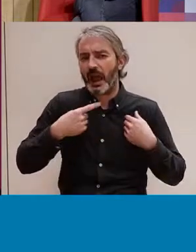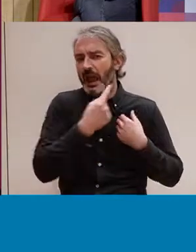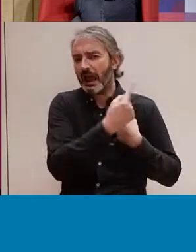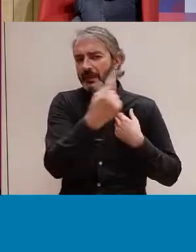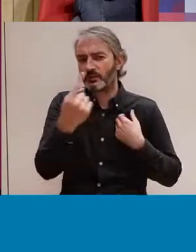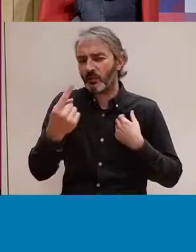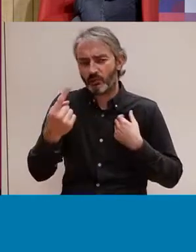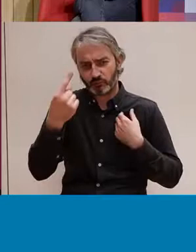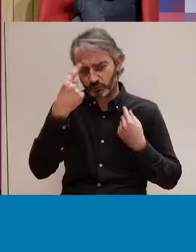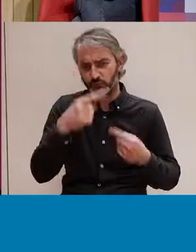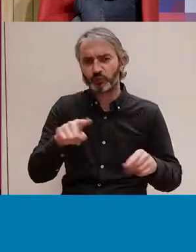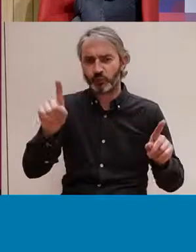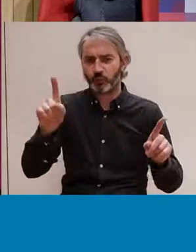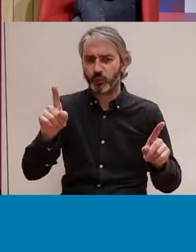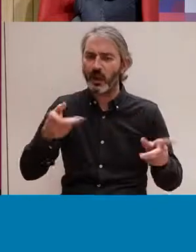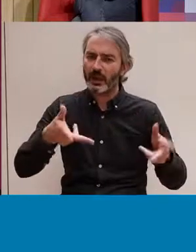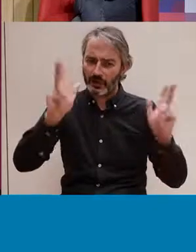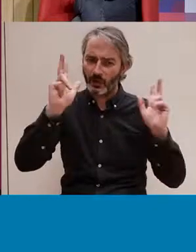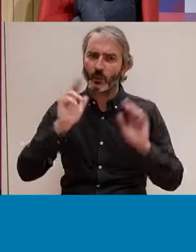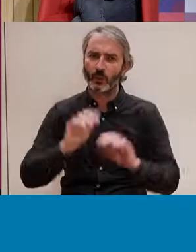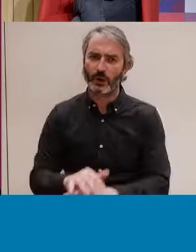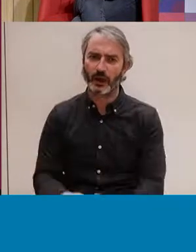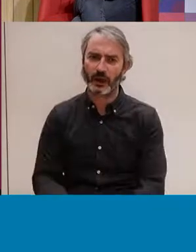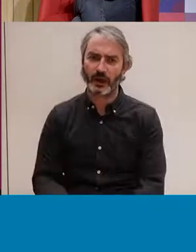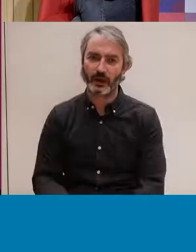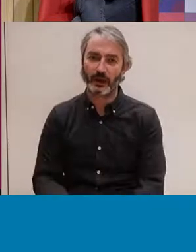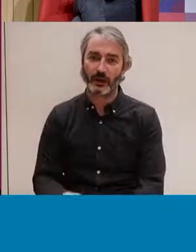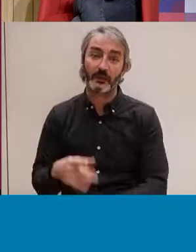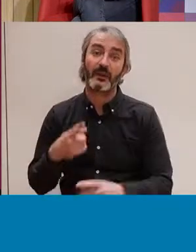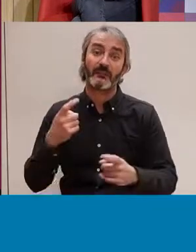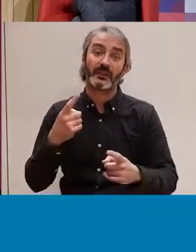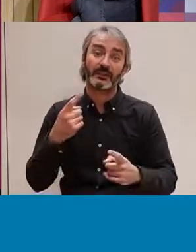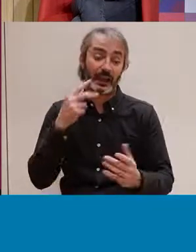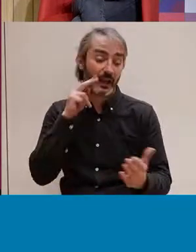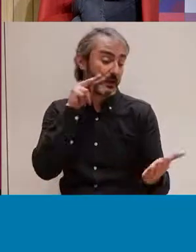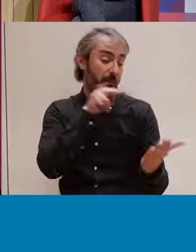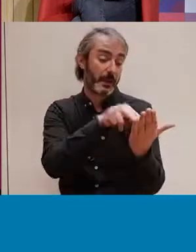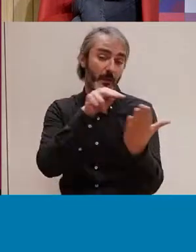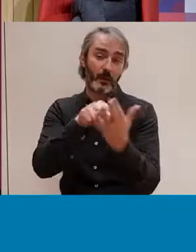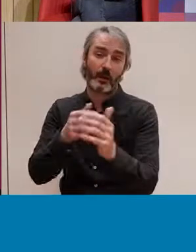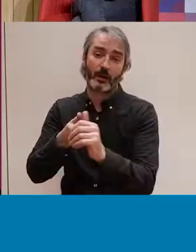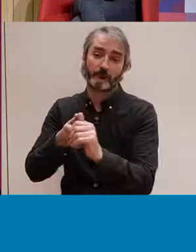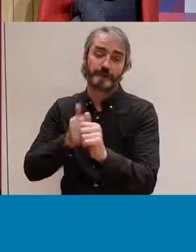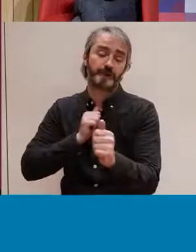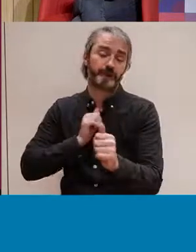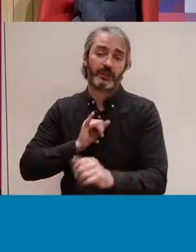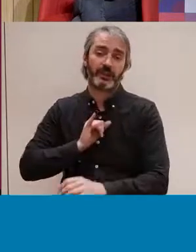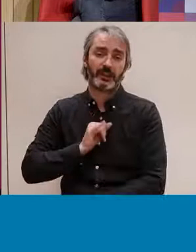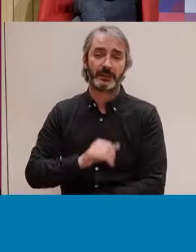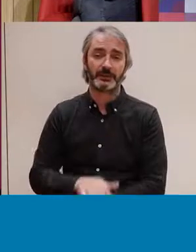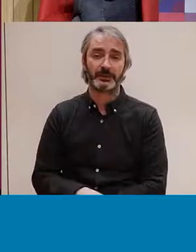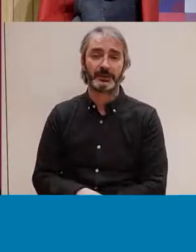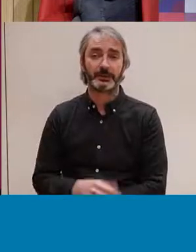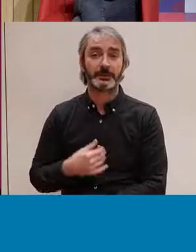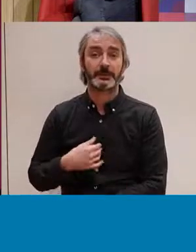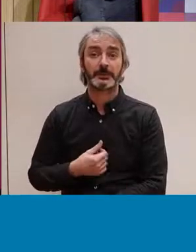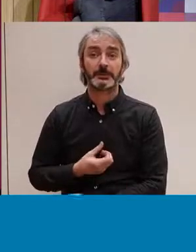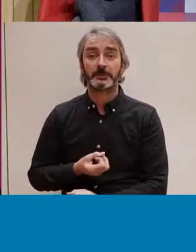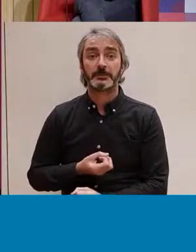viure-la i creiem que l'hem de poder veure d'alguna manera. I llavors dit això,